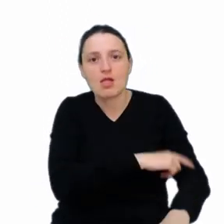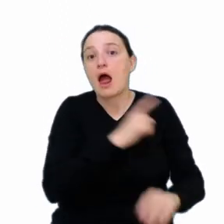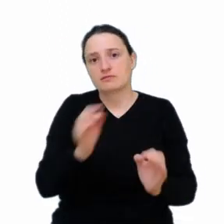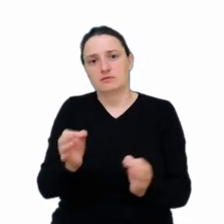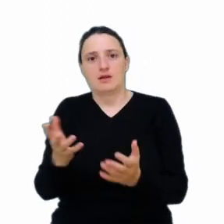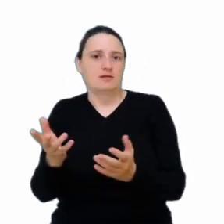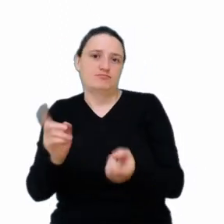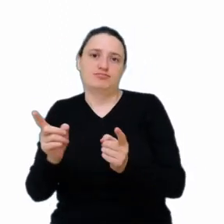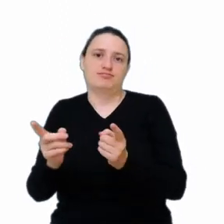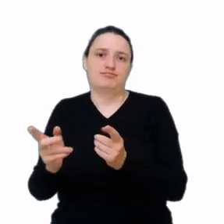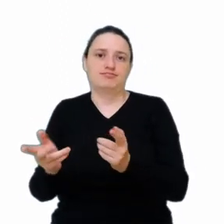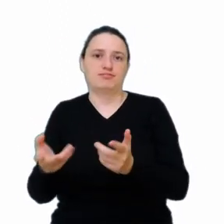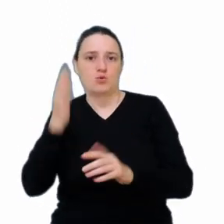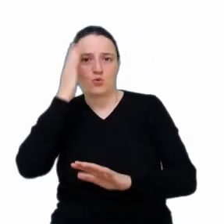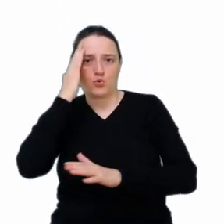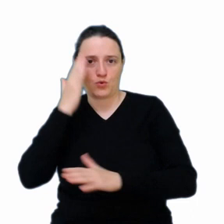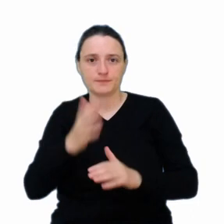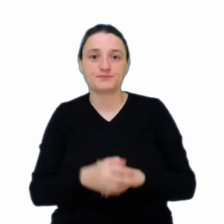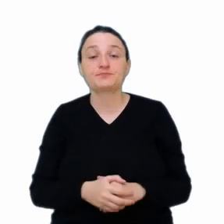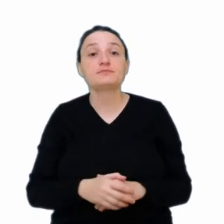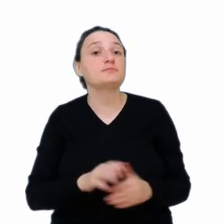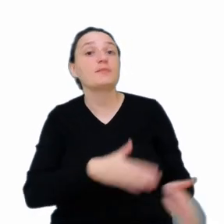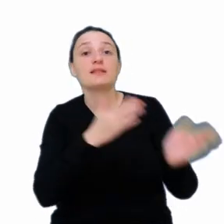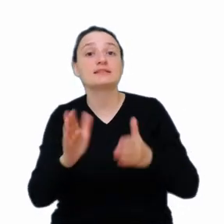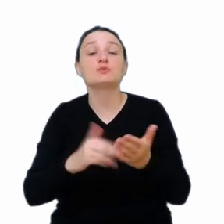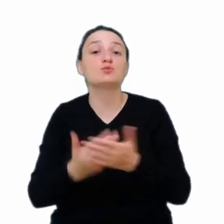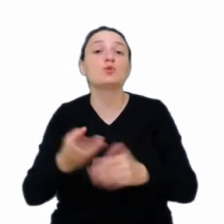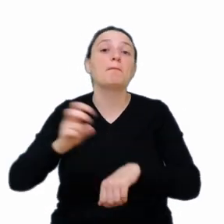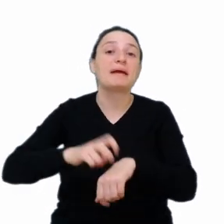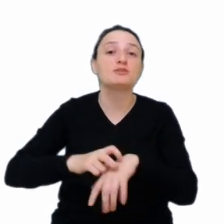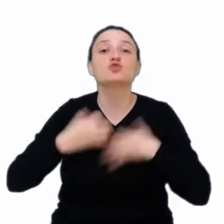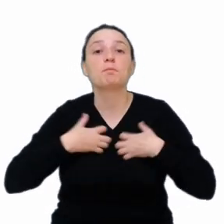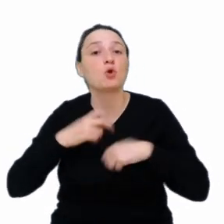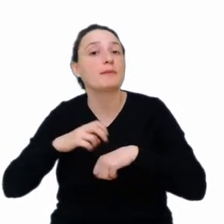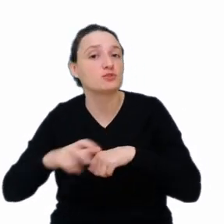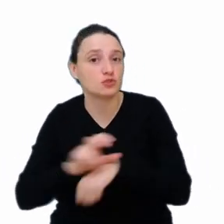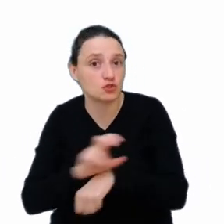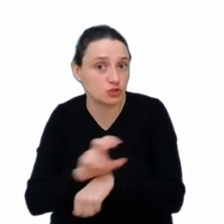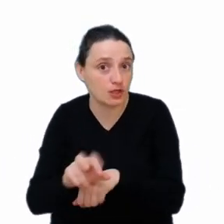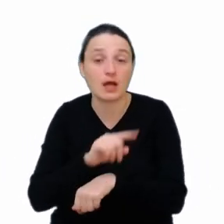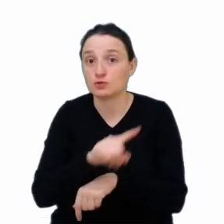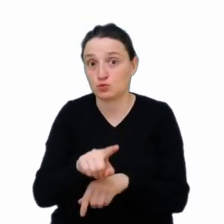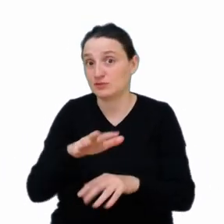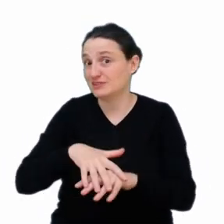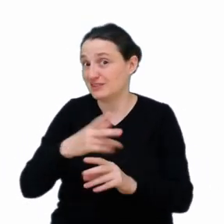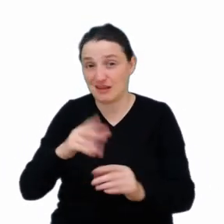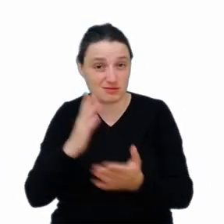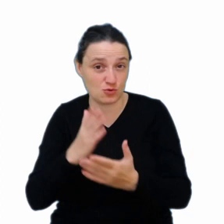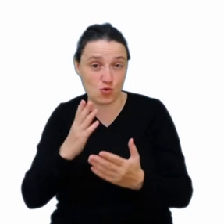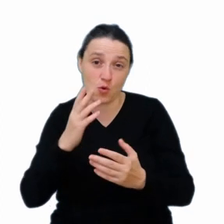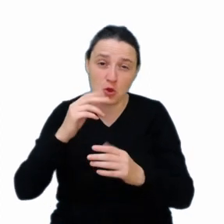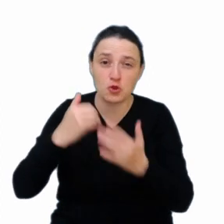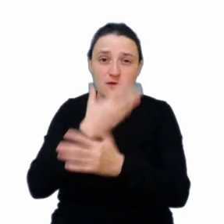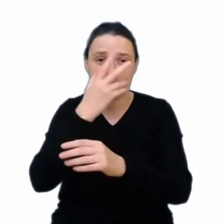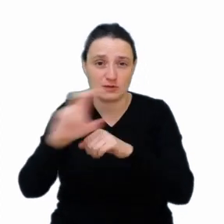mojemu sercu jest inżynieria medyczna, inżynieria biomedyczna, gdzie systemy są nie tylko wykorzystywane do opracowywania nowych technologii